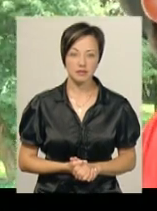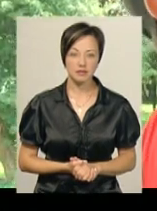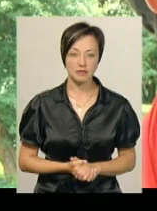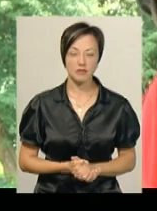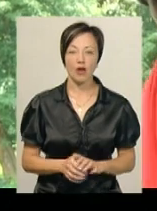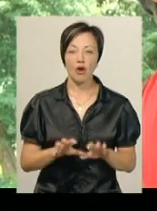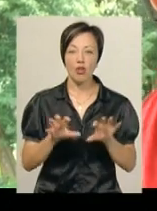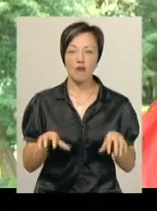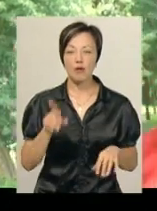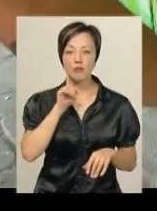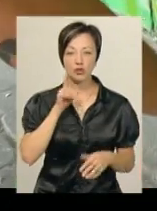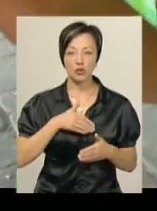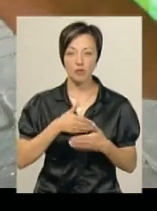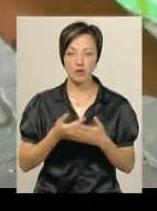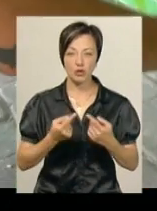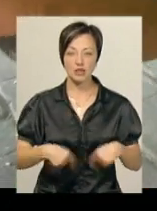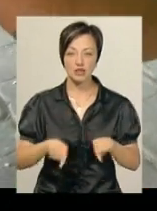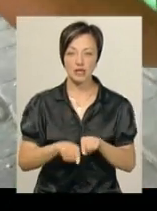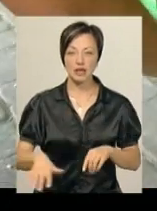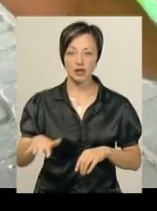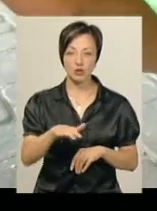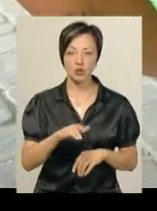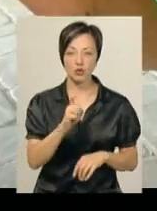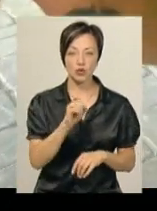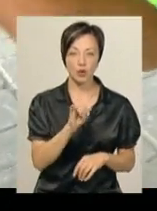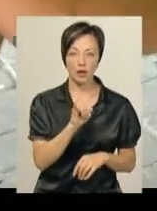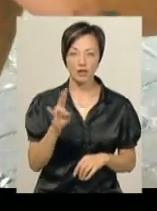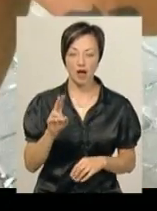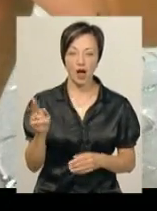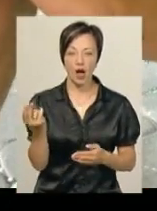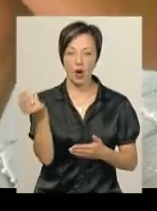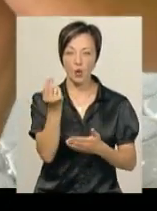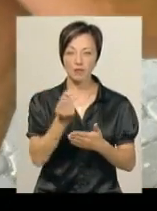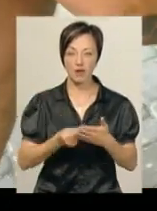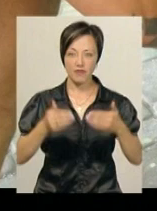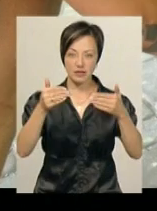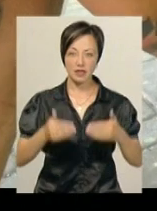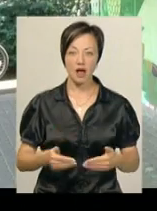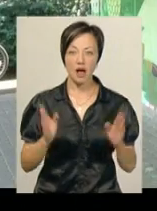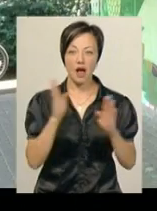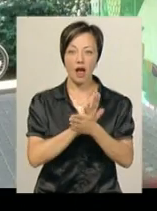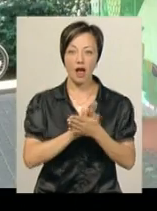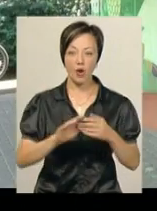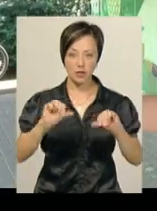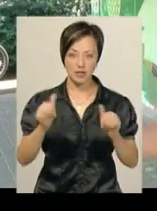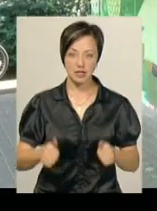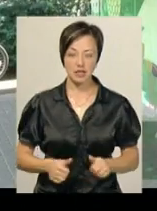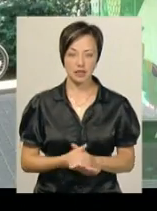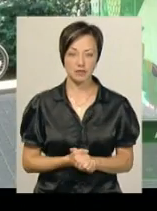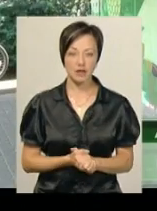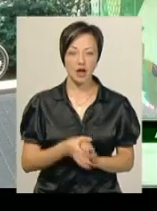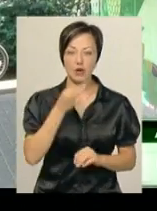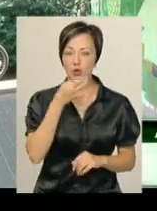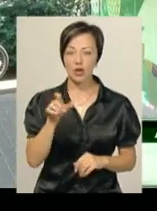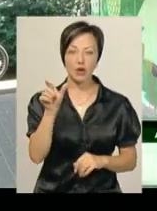Голова молодіжної громадської організації «Територія» Андрій Зоїн розмальовує фасад в еко-стилі. В принципі, будь-яка людина,